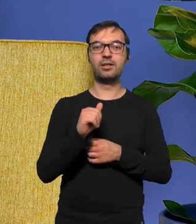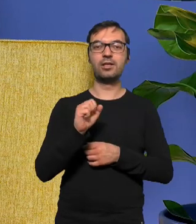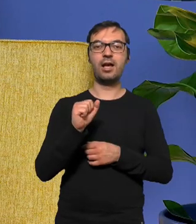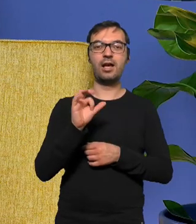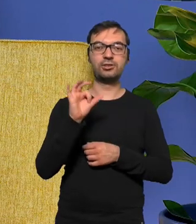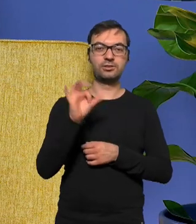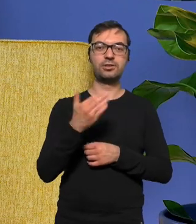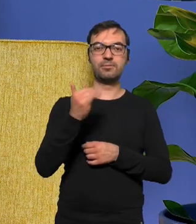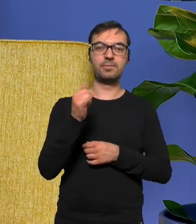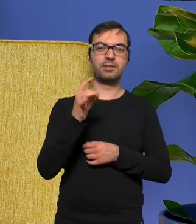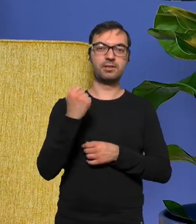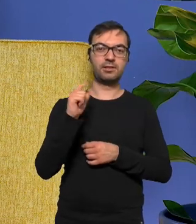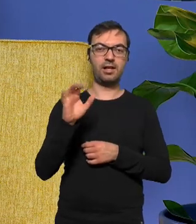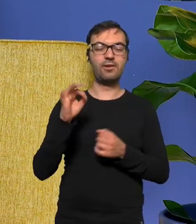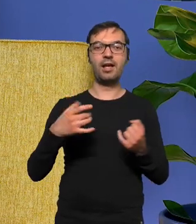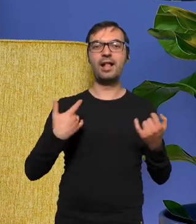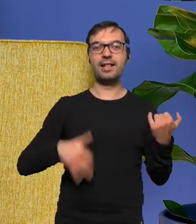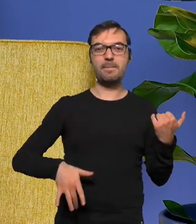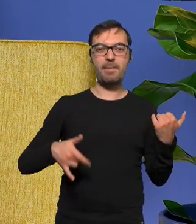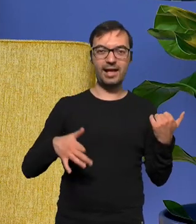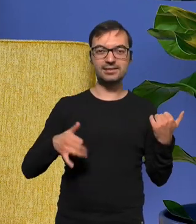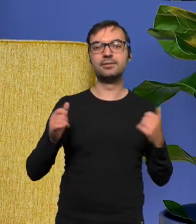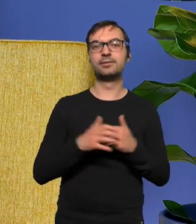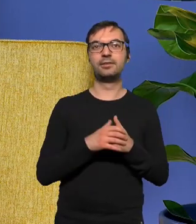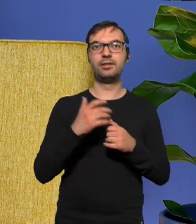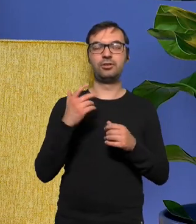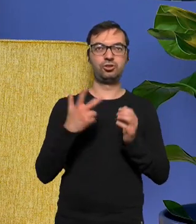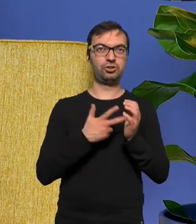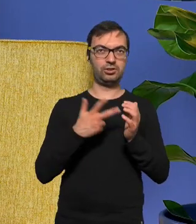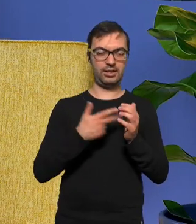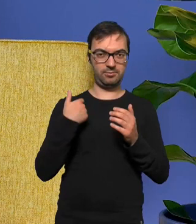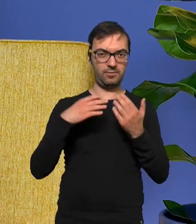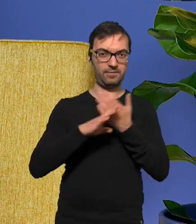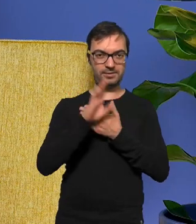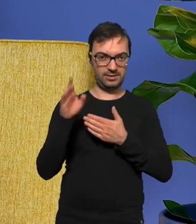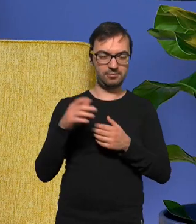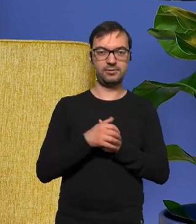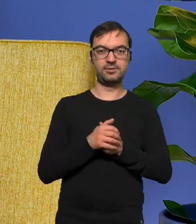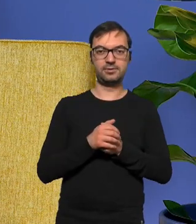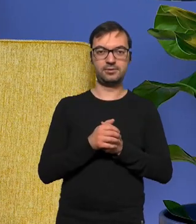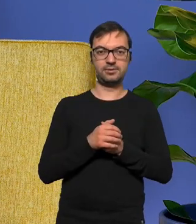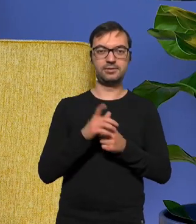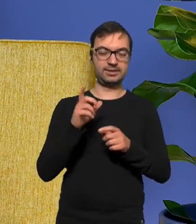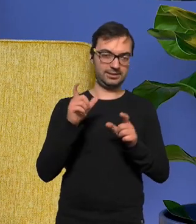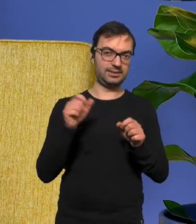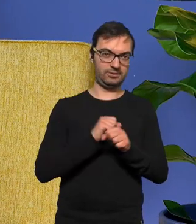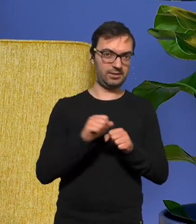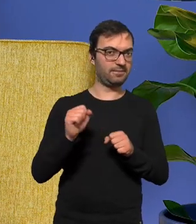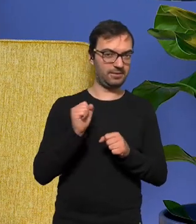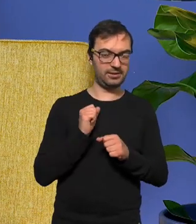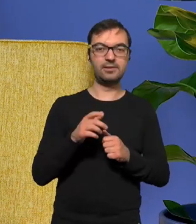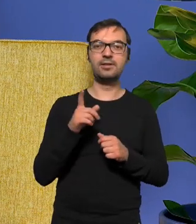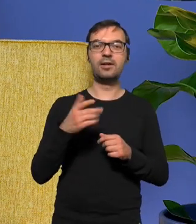i jego gitara basowa w trzech utworach zabrzmiała wybrzmiała wybrzmiewa i cały czas jest